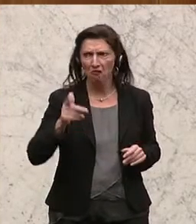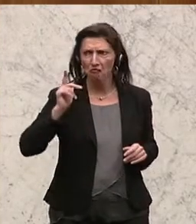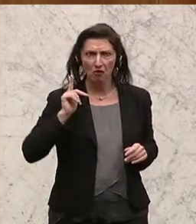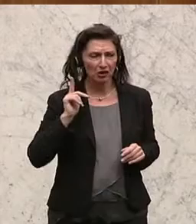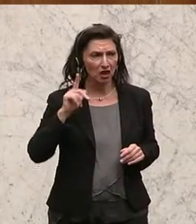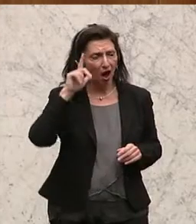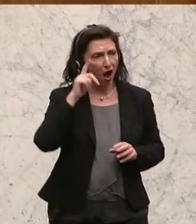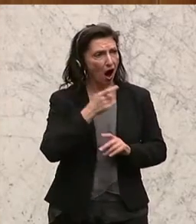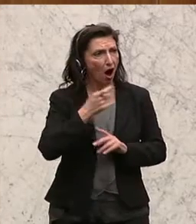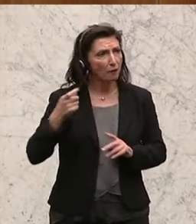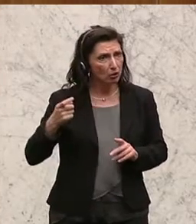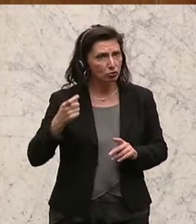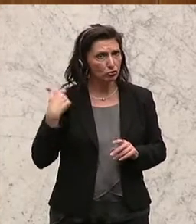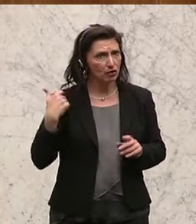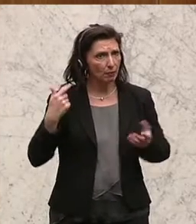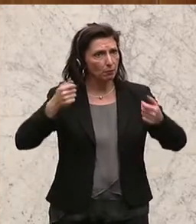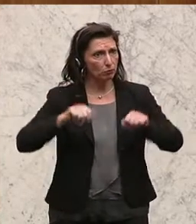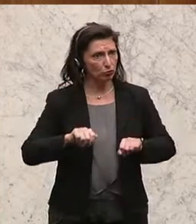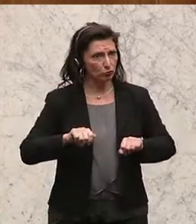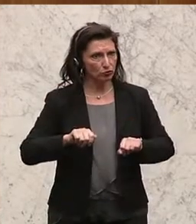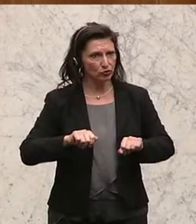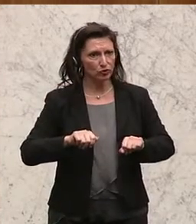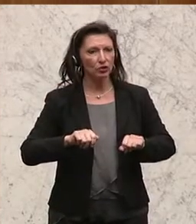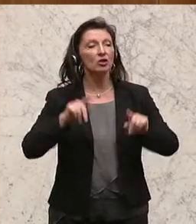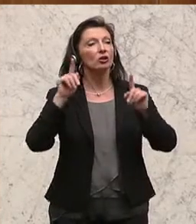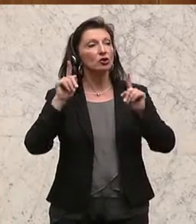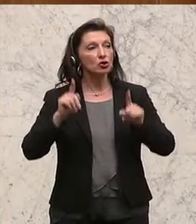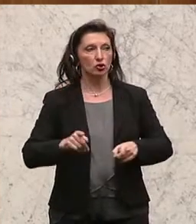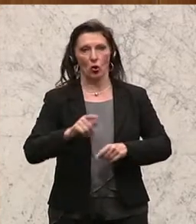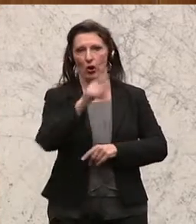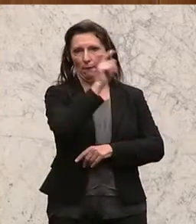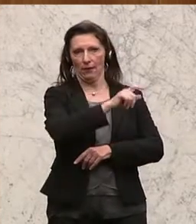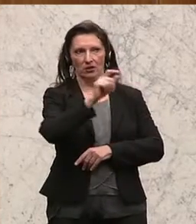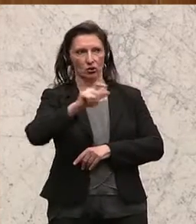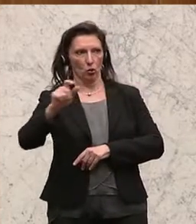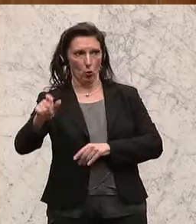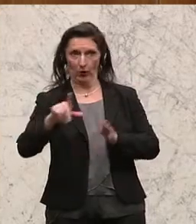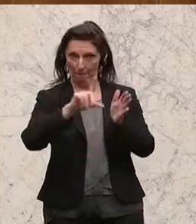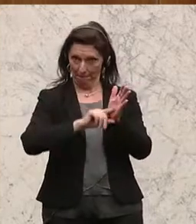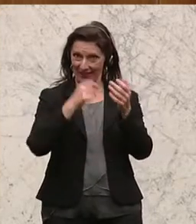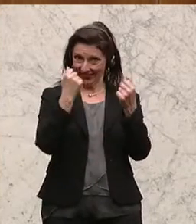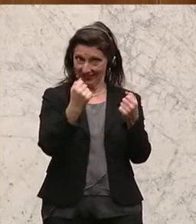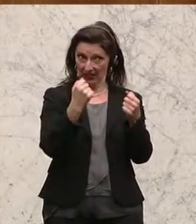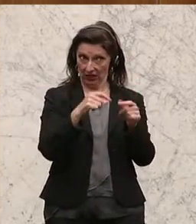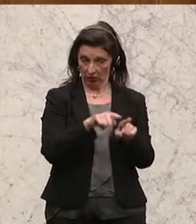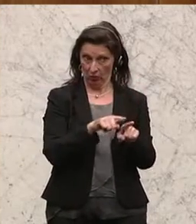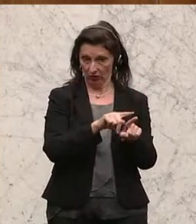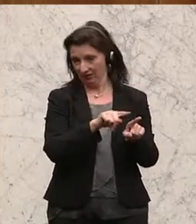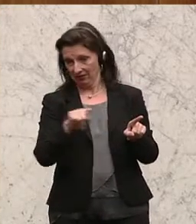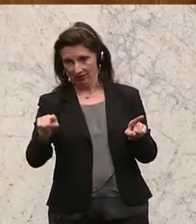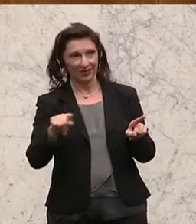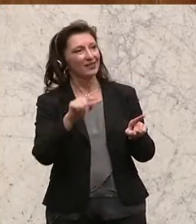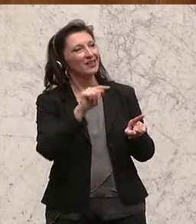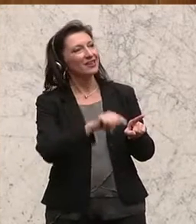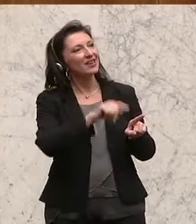Hauptausschuss beschlossen, dass wir für jene Menschen, die von Mindestsicherung erfasst sind, dass diese Menschen